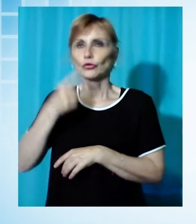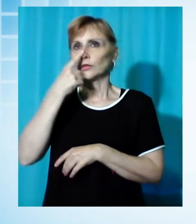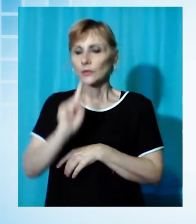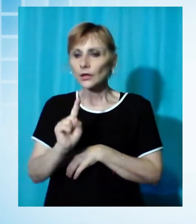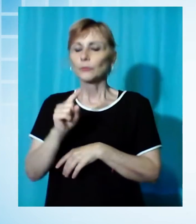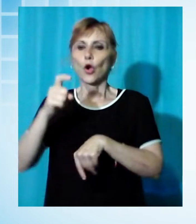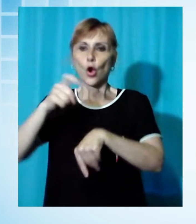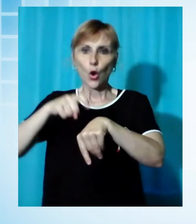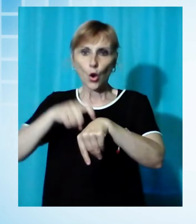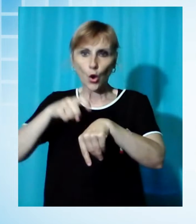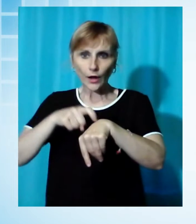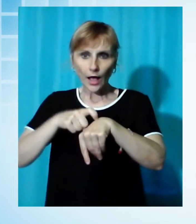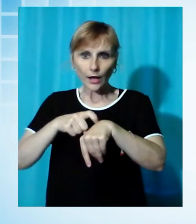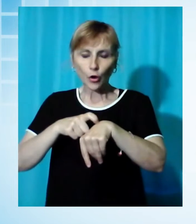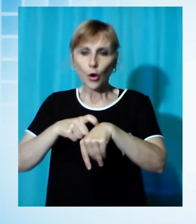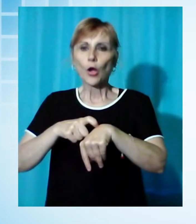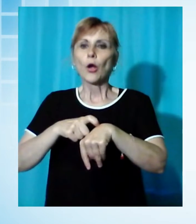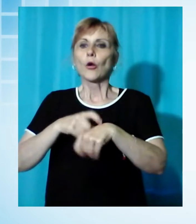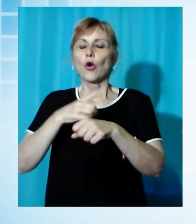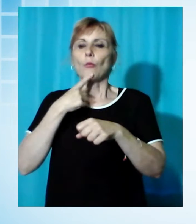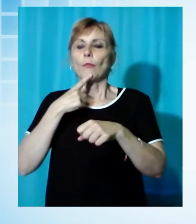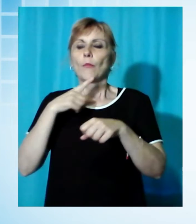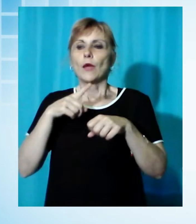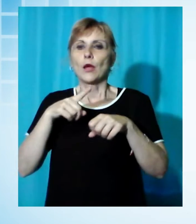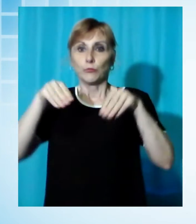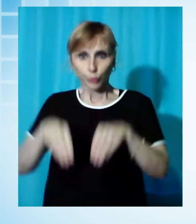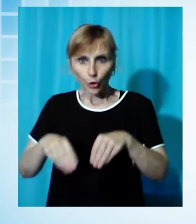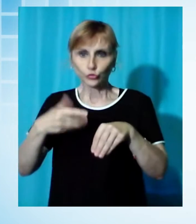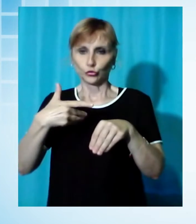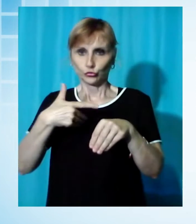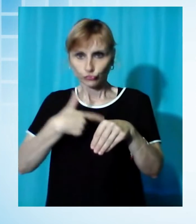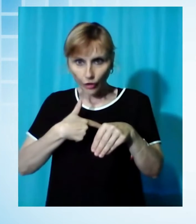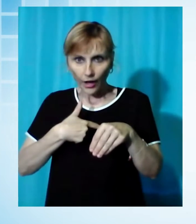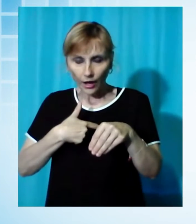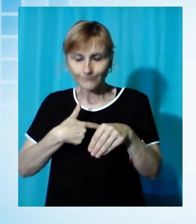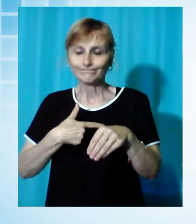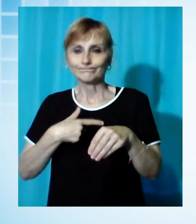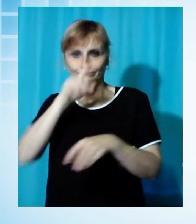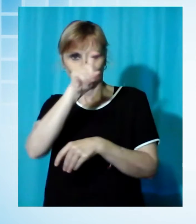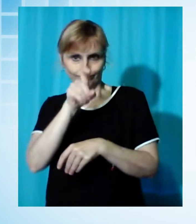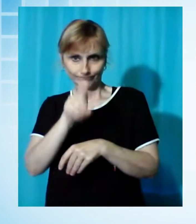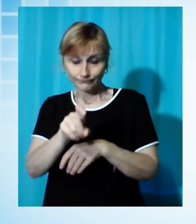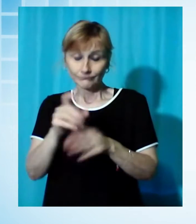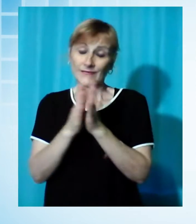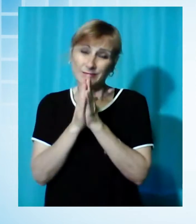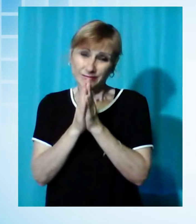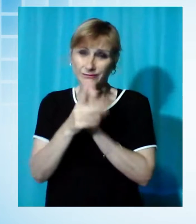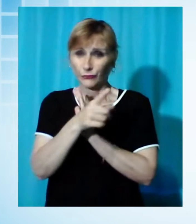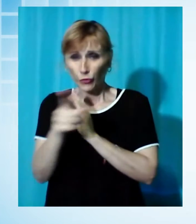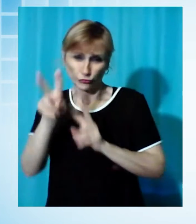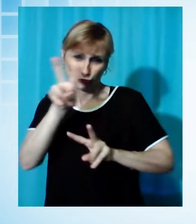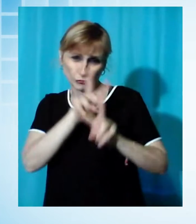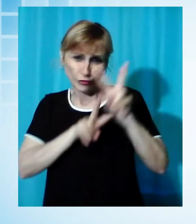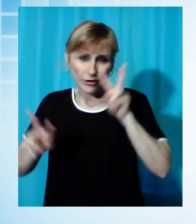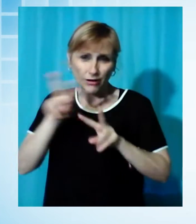che sarà comodo. Noi ci attrezzeremo per offrire a tutti la possibilità, ma chiederemo a tutti anche la disponibilità di adattarsi a questo periodo che è